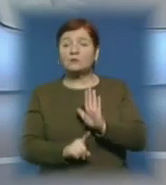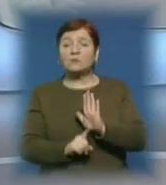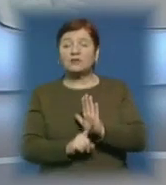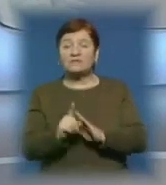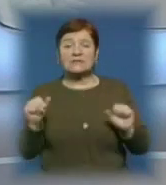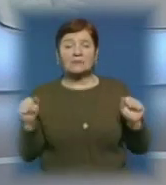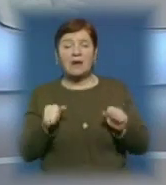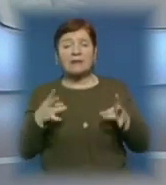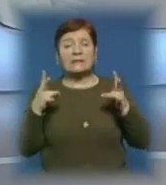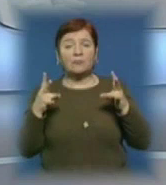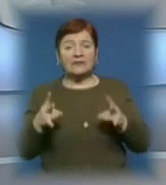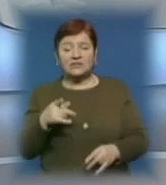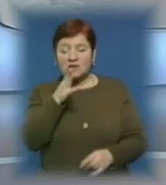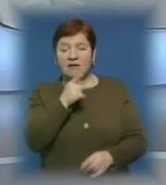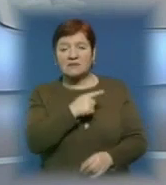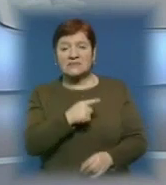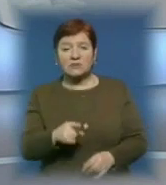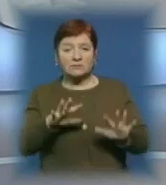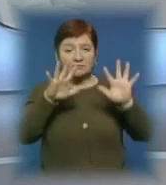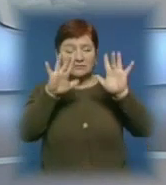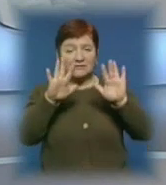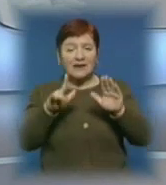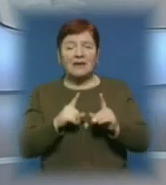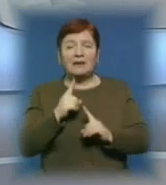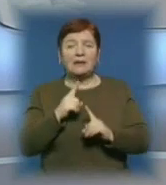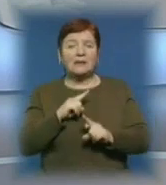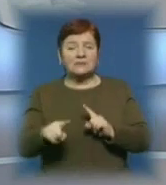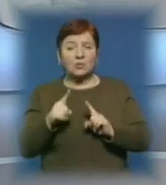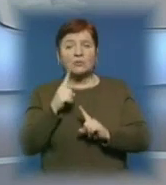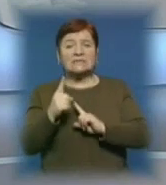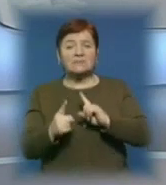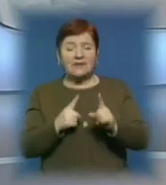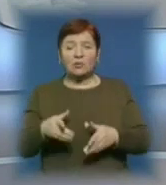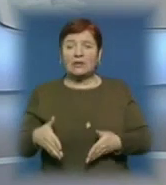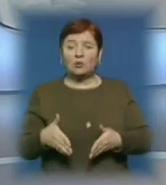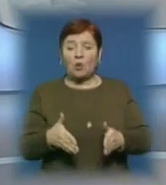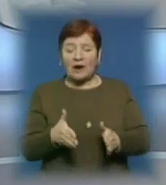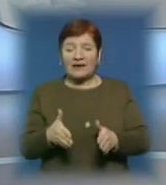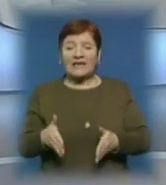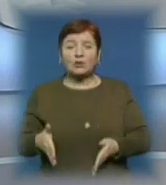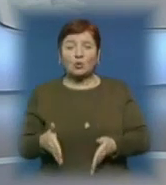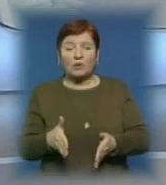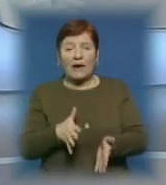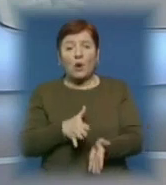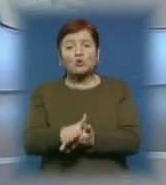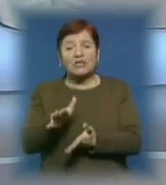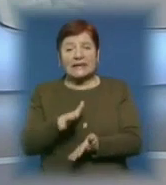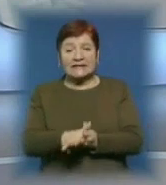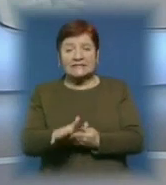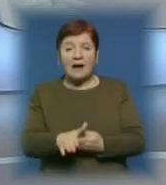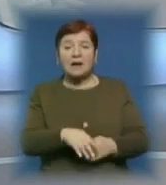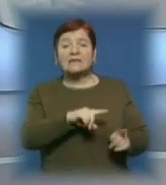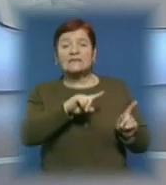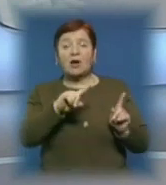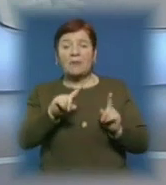зимовий травматичний сезон через зопади та різку зміну температури на дорогах та тротуарах Ожеледиця. Відтак, чимало закарпатців,